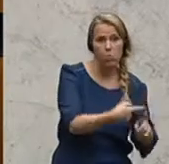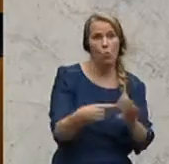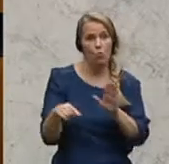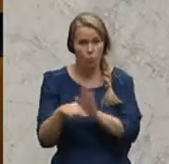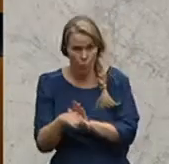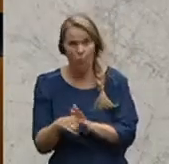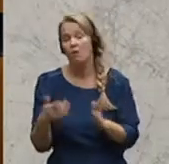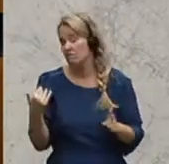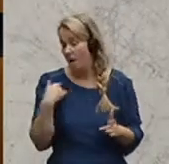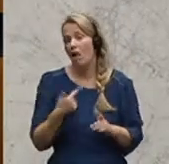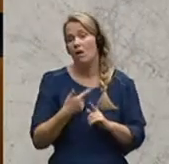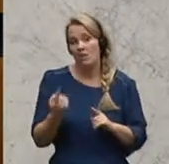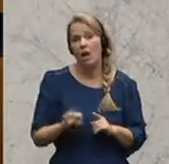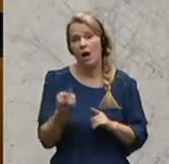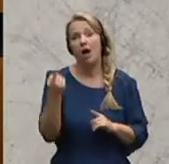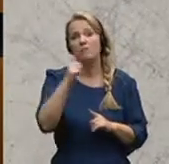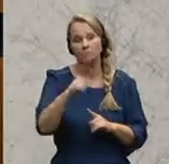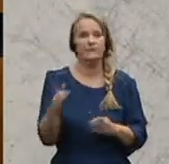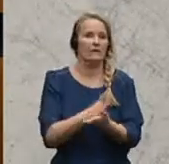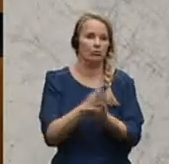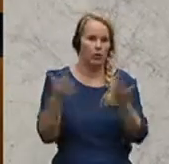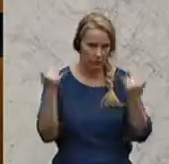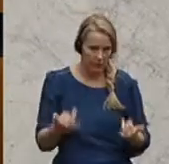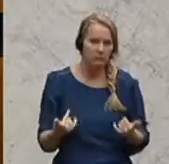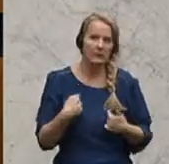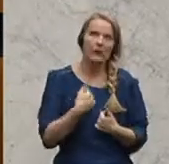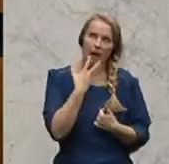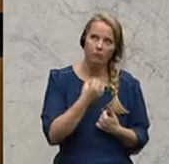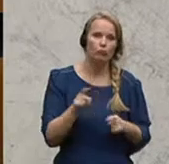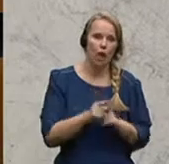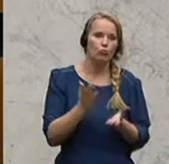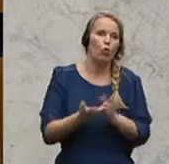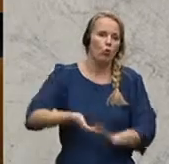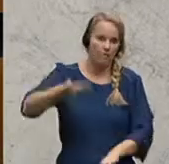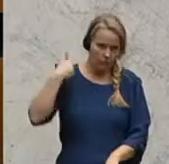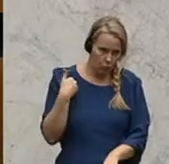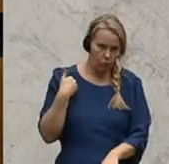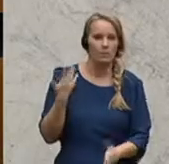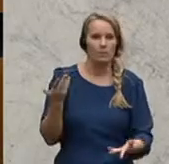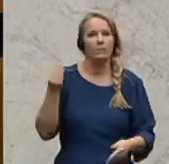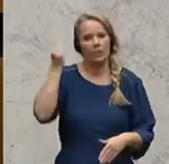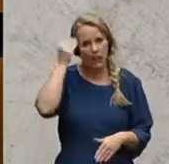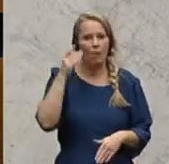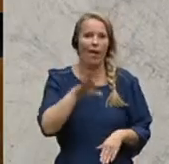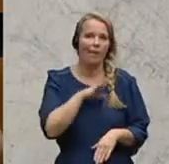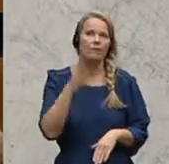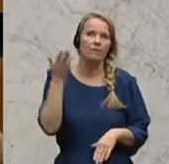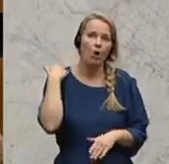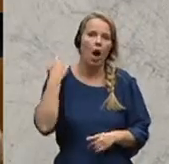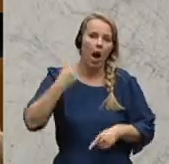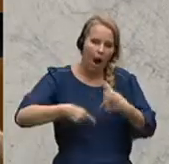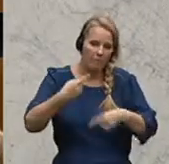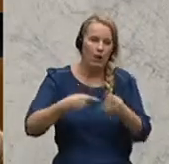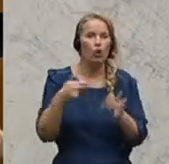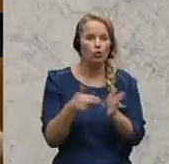Es hat lange gedauert, diese Entscheidung zu treffen. Ich hätte sie mir auch früher gewünscht. Und ich glaube, man hätte wahrscheinlich beim Abwickeln das